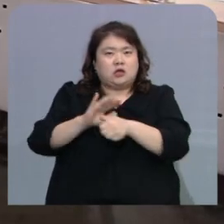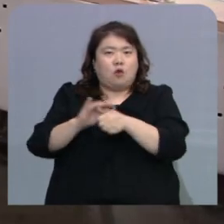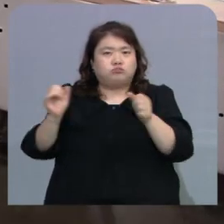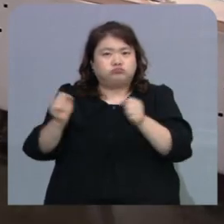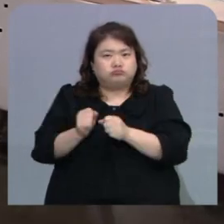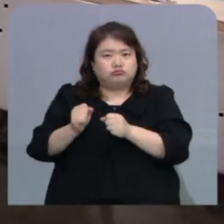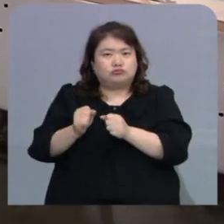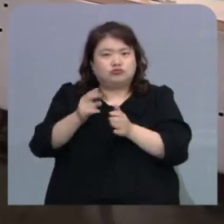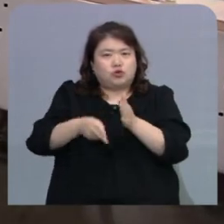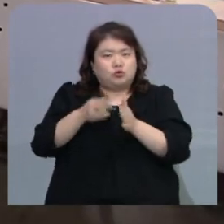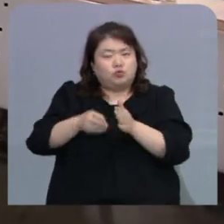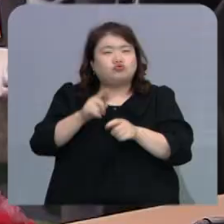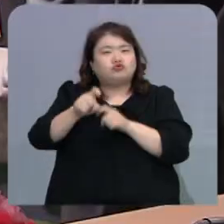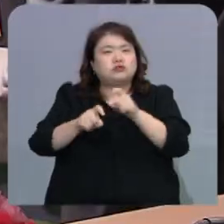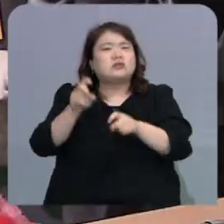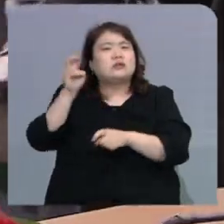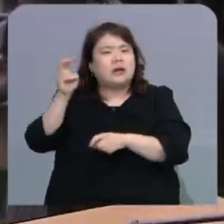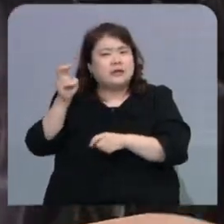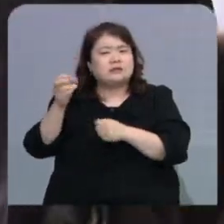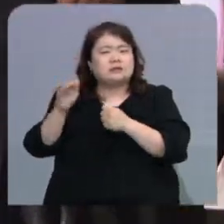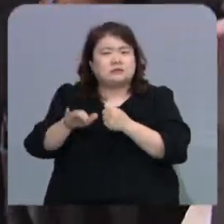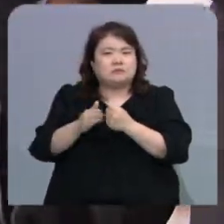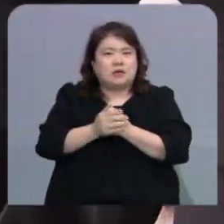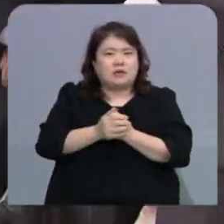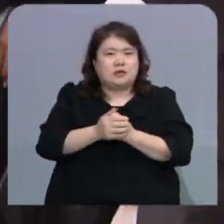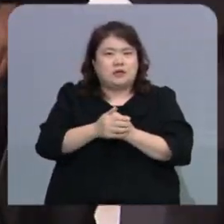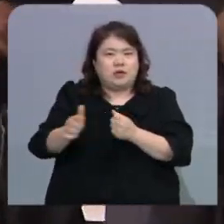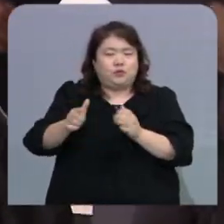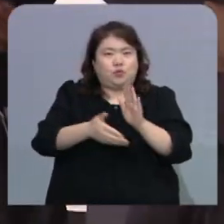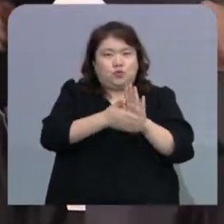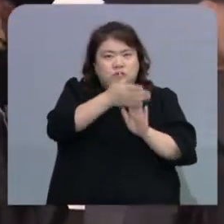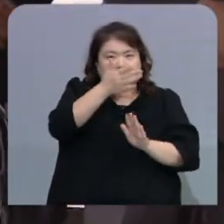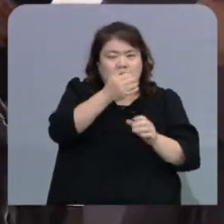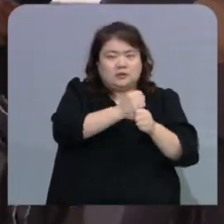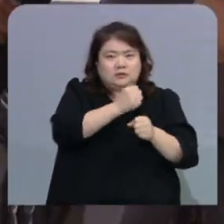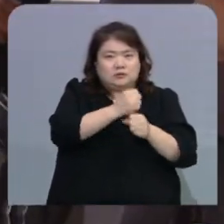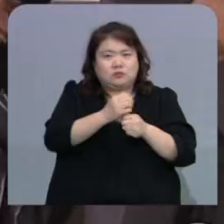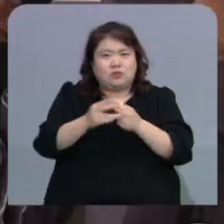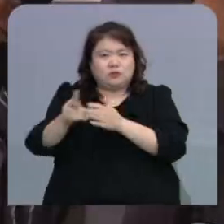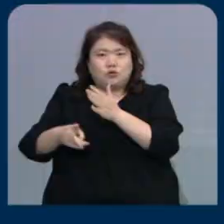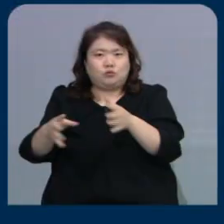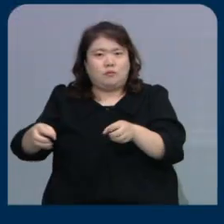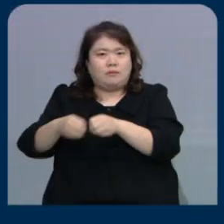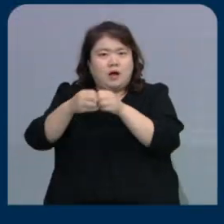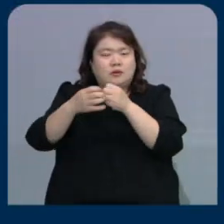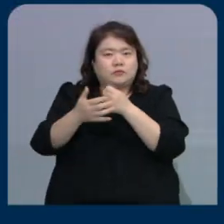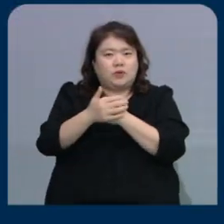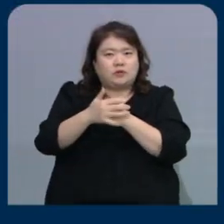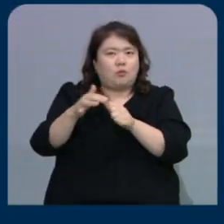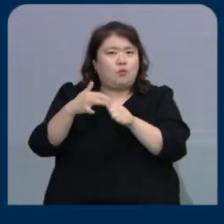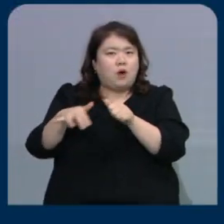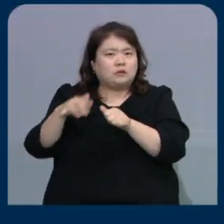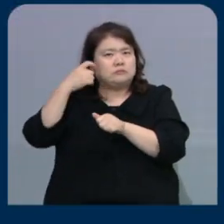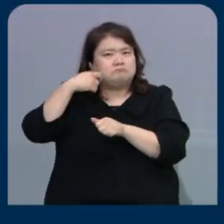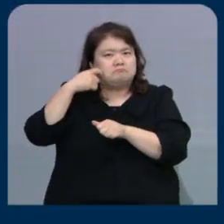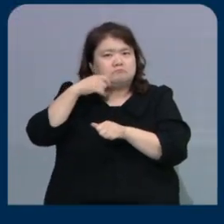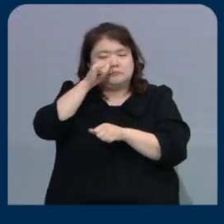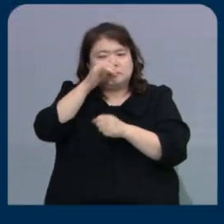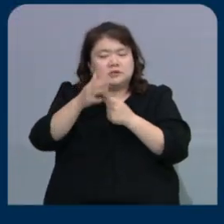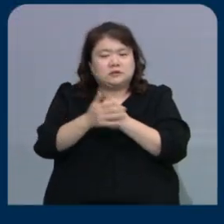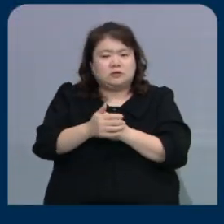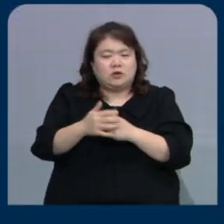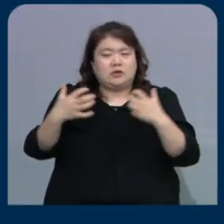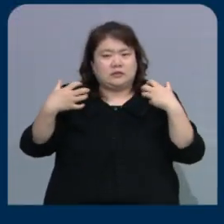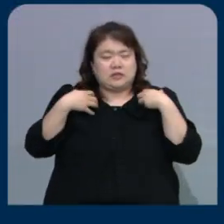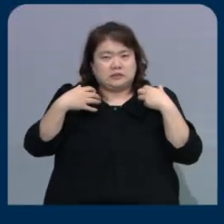추진하겠다는 목표지만 메가시티와 철도망이 맞물리면서 소외감이 커지고 있습니다. 실제 지자체 주도로